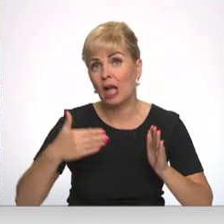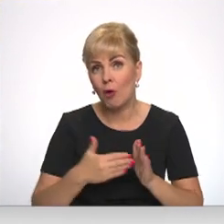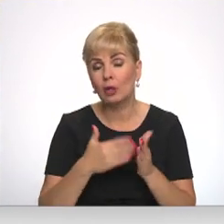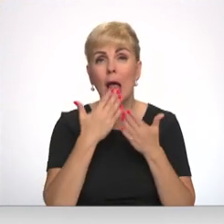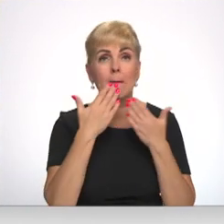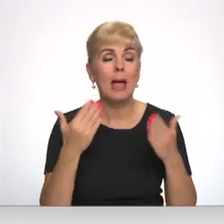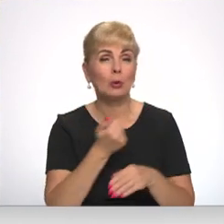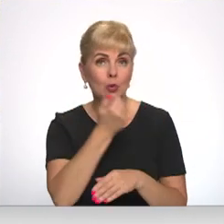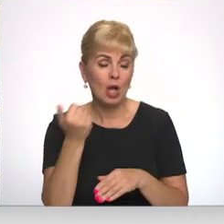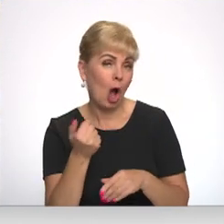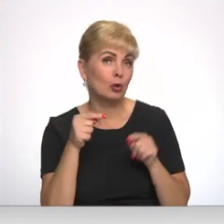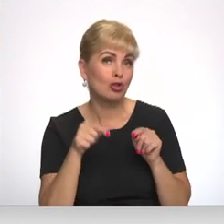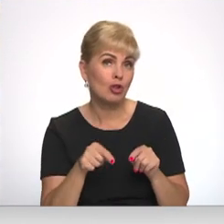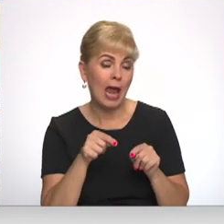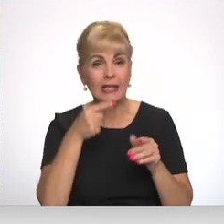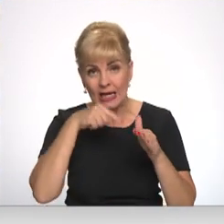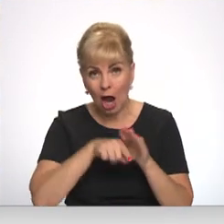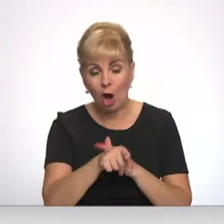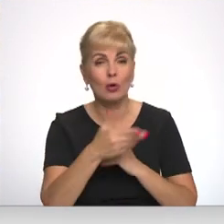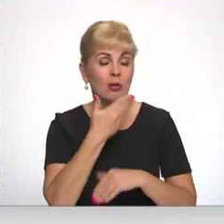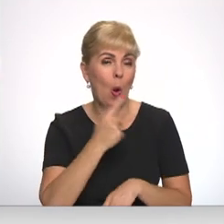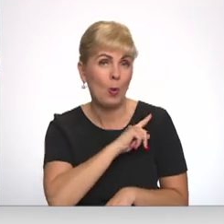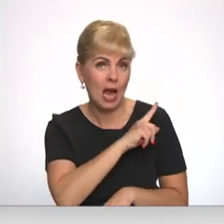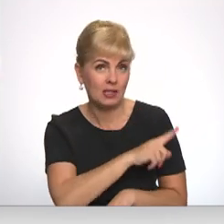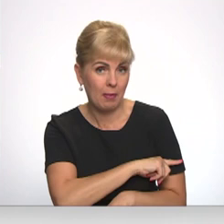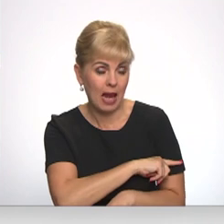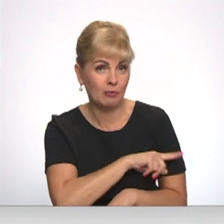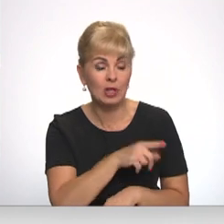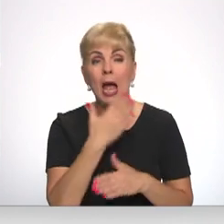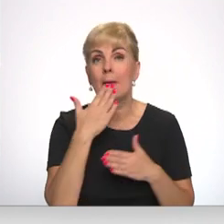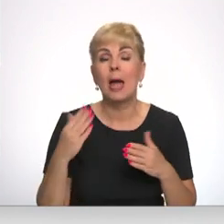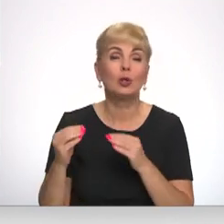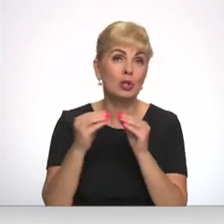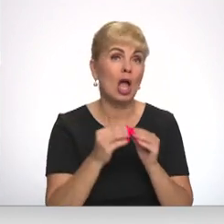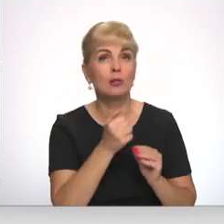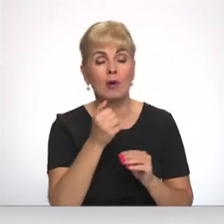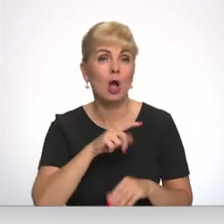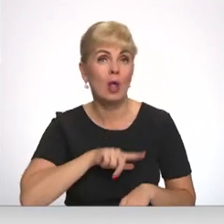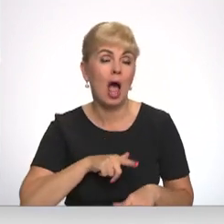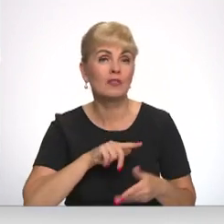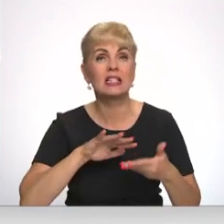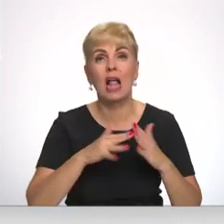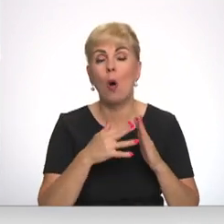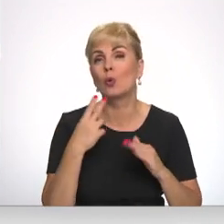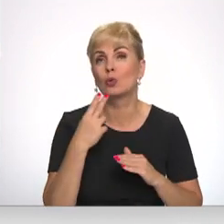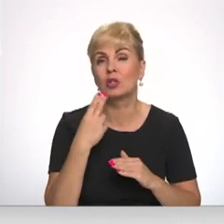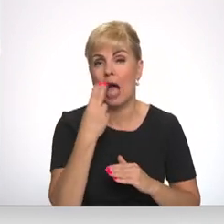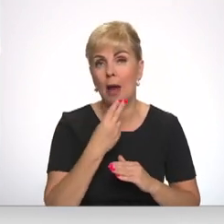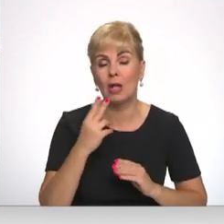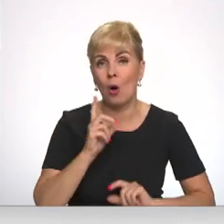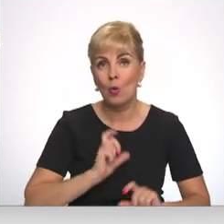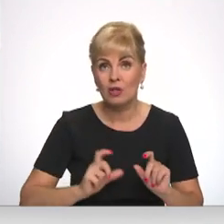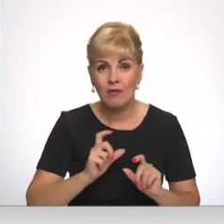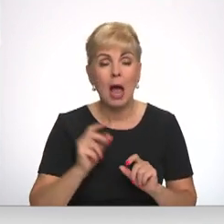ka pēdējos gados šeit iekļūt nav iespējams. Pēdējos 10 gadus Latvijas lauksvienicības universitātei mācība